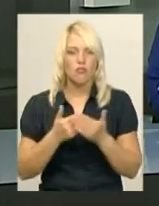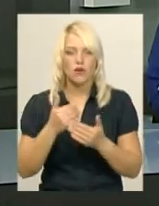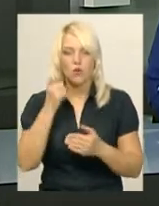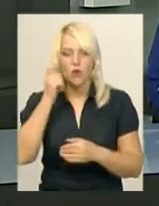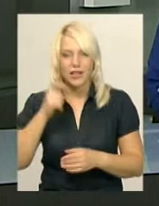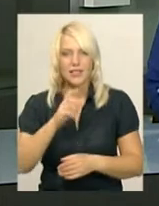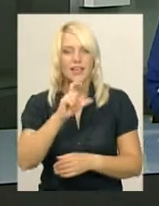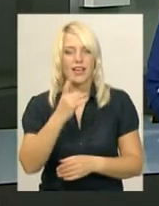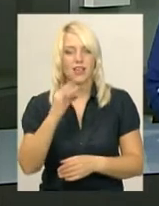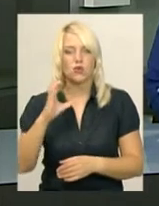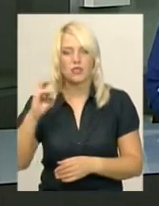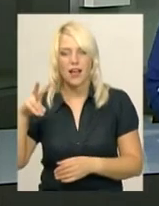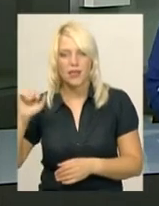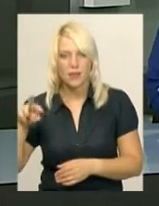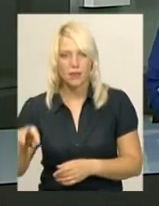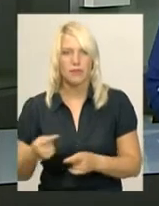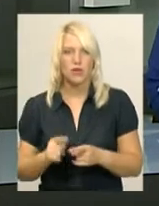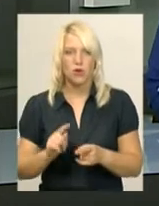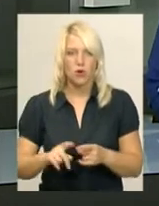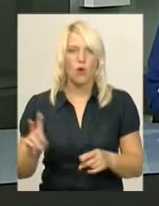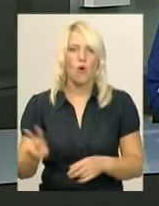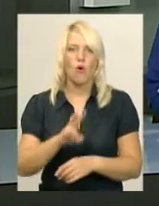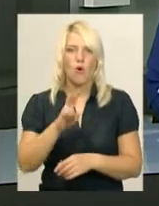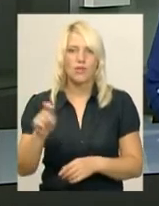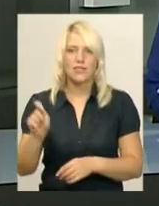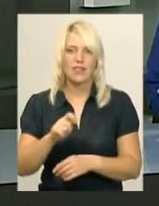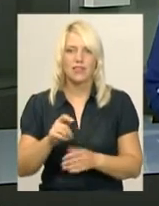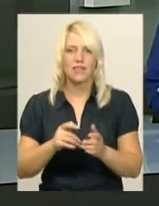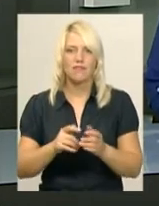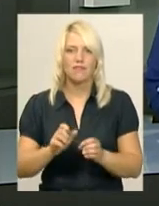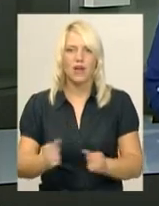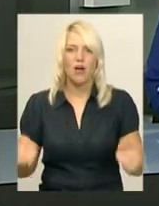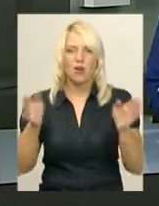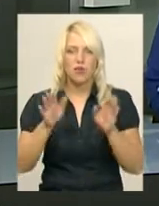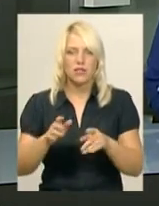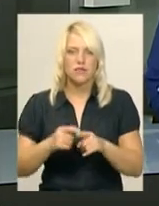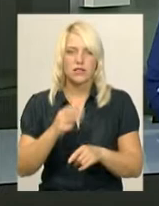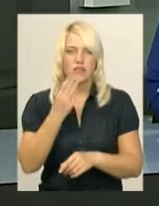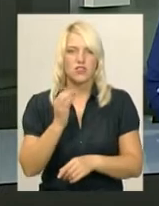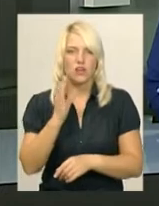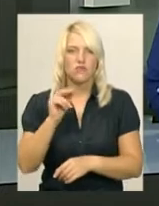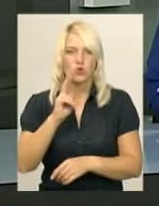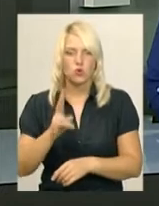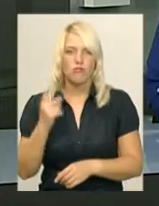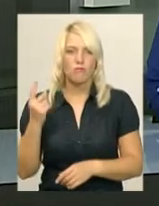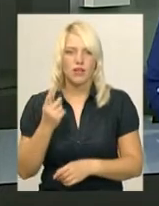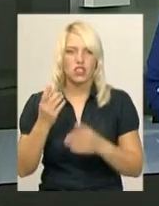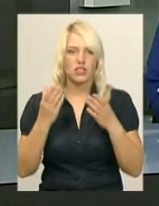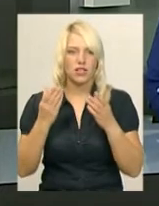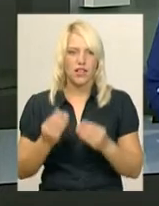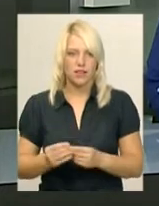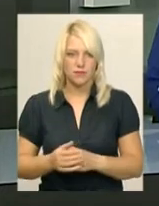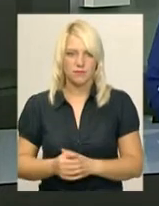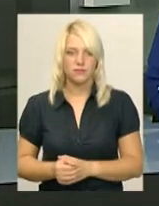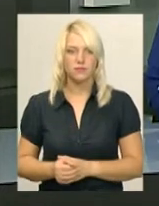святий блаженніший патріарх Української греко-католицької церкви Святослав Шевчук у перший день Успенської Прощі. Подробиці далі у